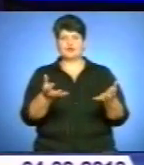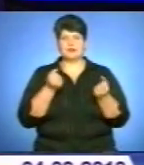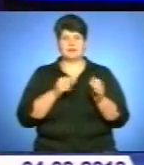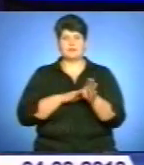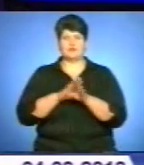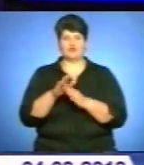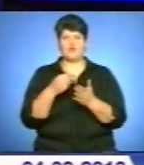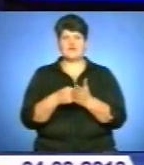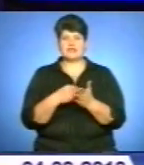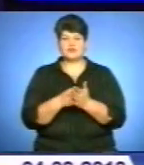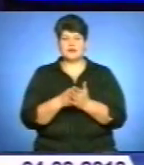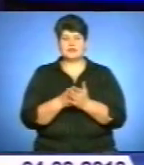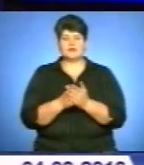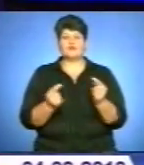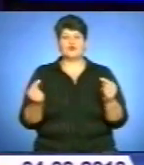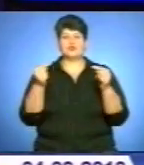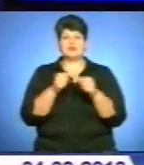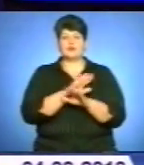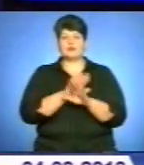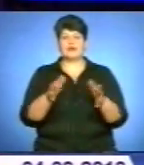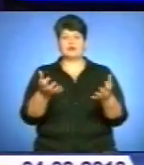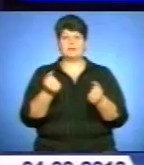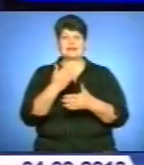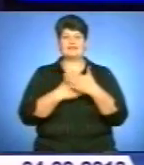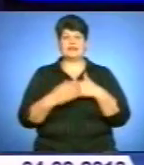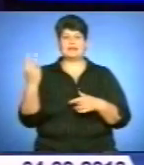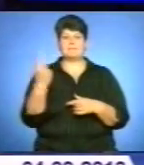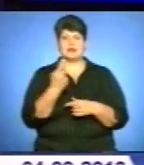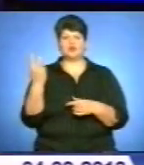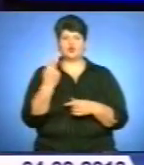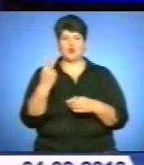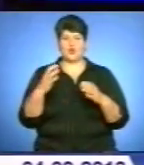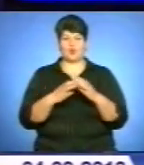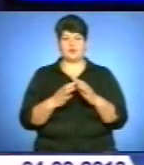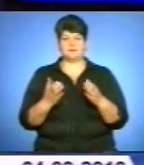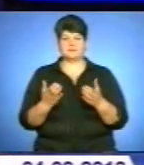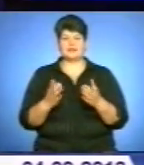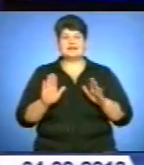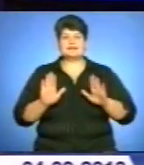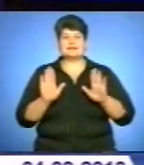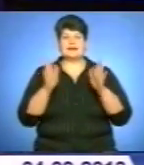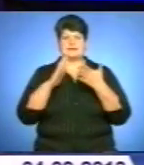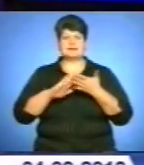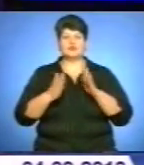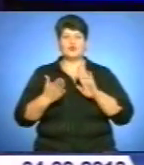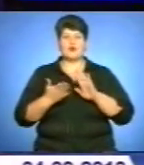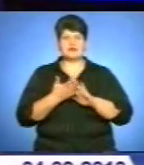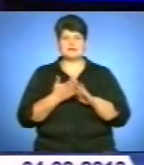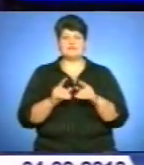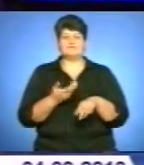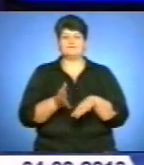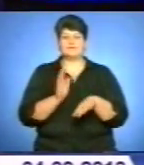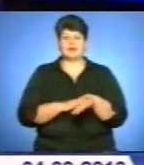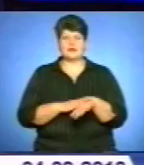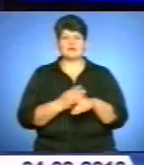фінансування. Своєчасно недоотримали допомоги інваліди першої та другої груп. Склалася критична ситуація із фінансуванням